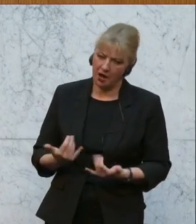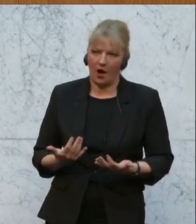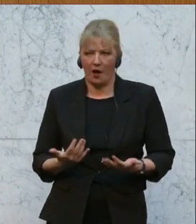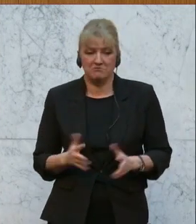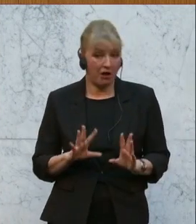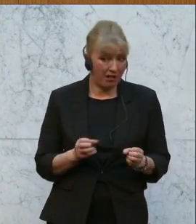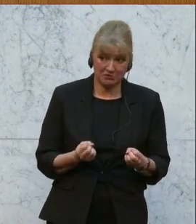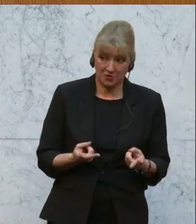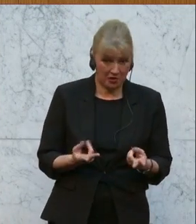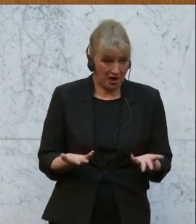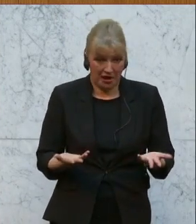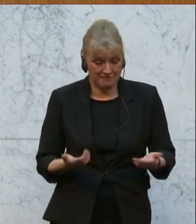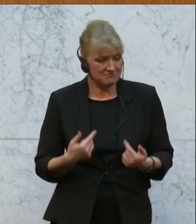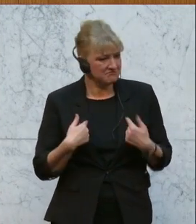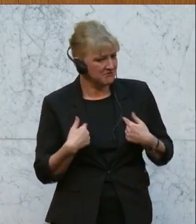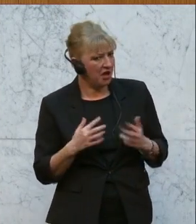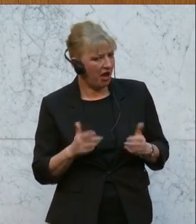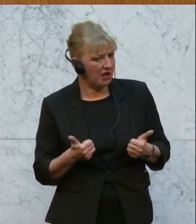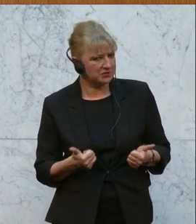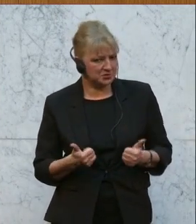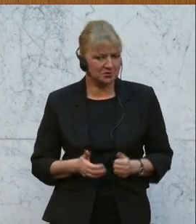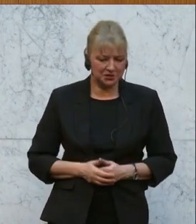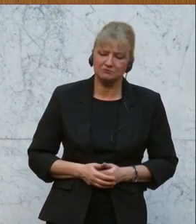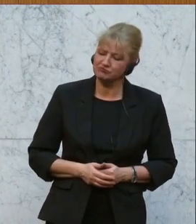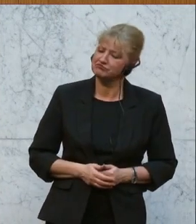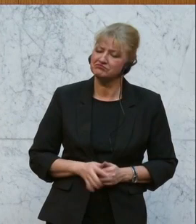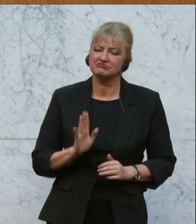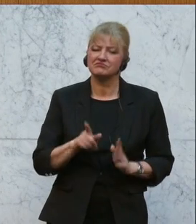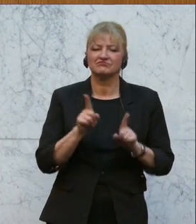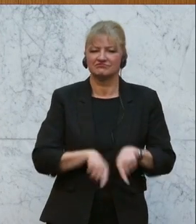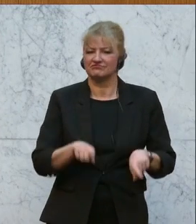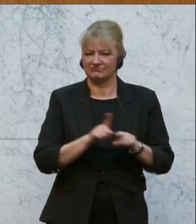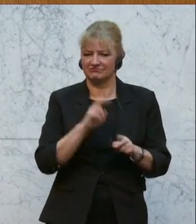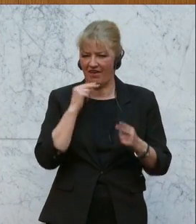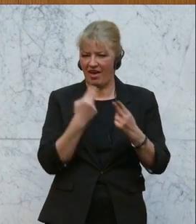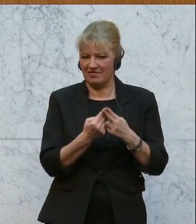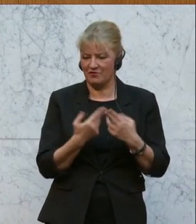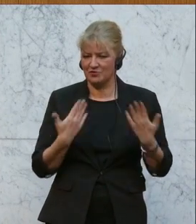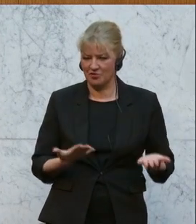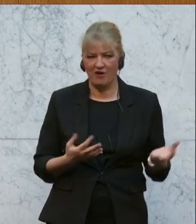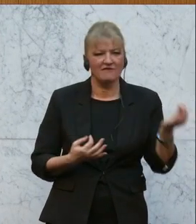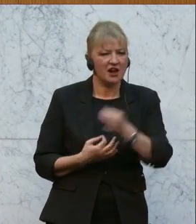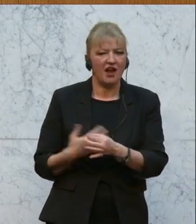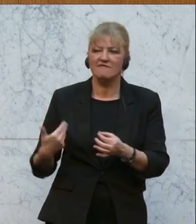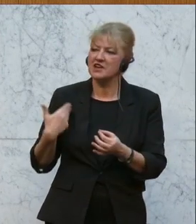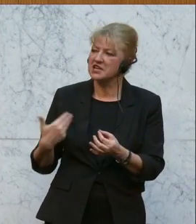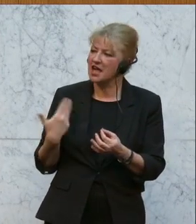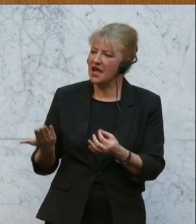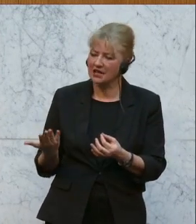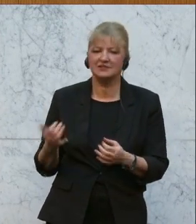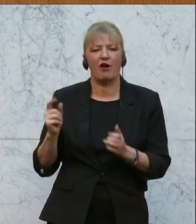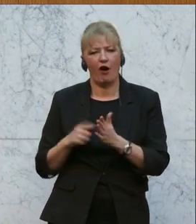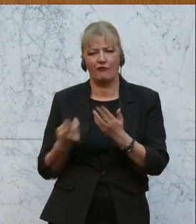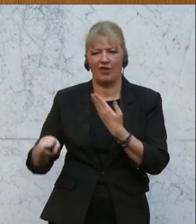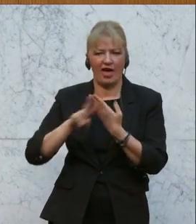alles okay, bei mir ist alles gut. Das sind die Standardantworten, die man auf die Frage, wie geht es dir, oftmals